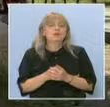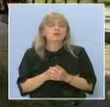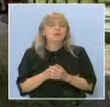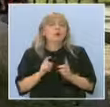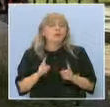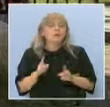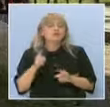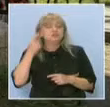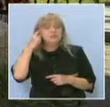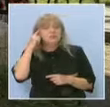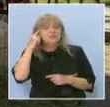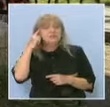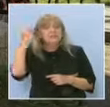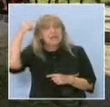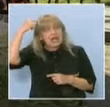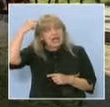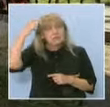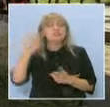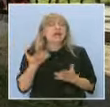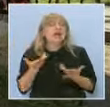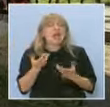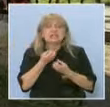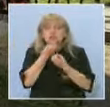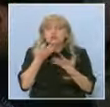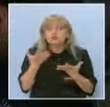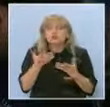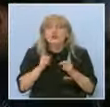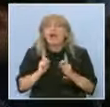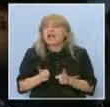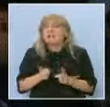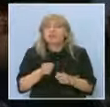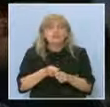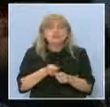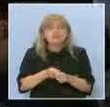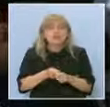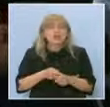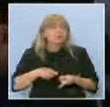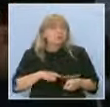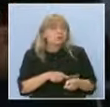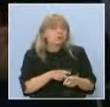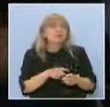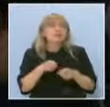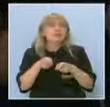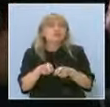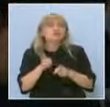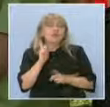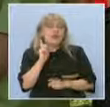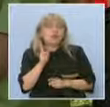мозъчетата им да помислят какво може да се случи, как може да се направи, да се провокират с това, което